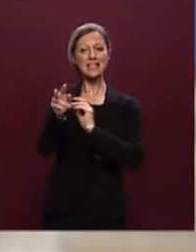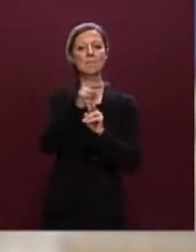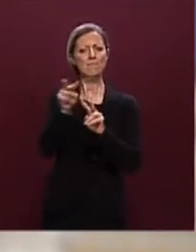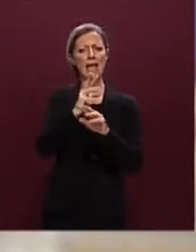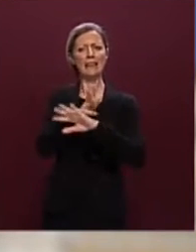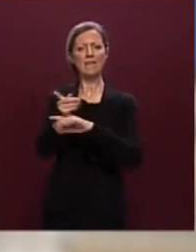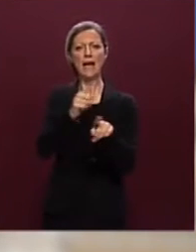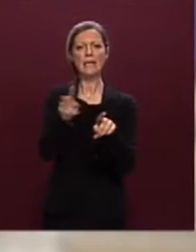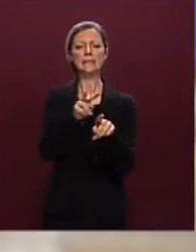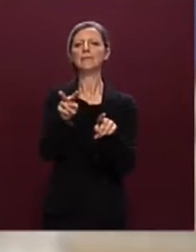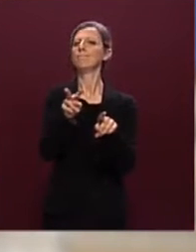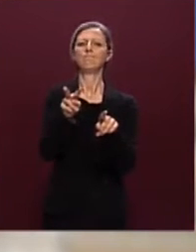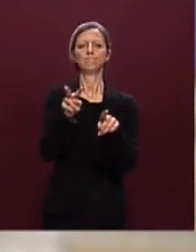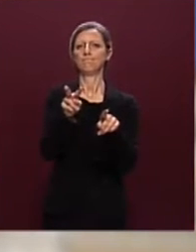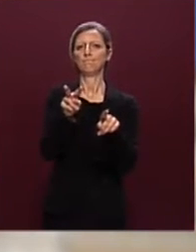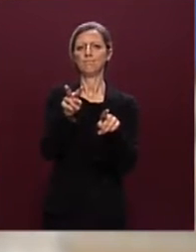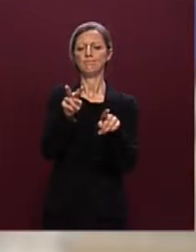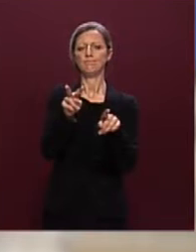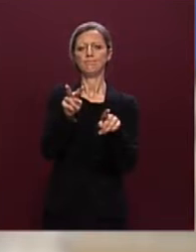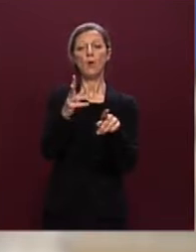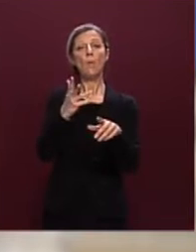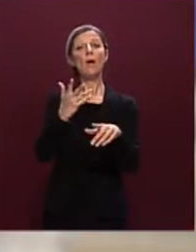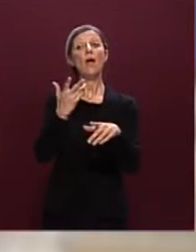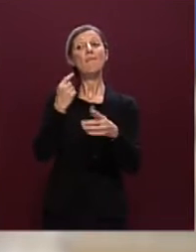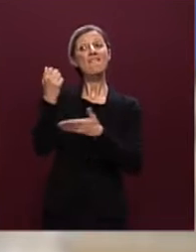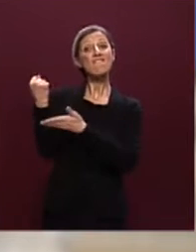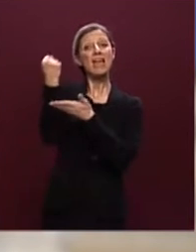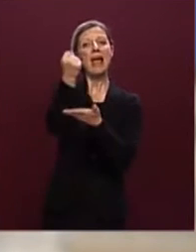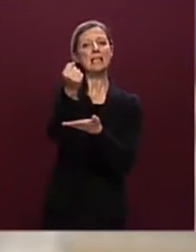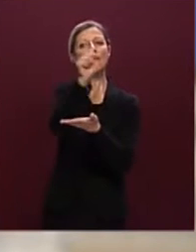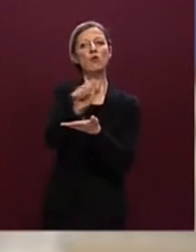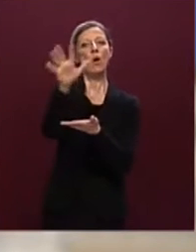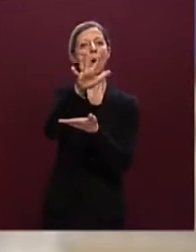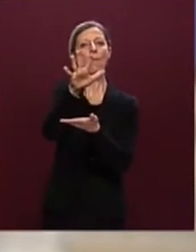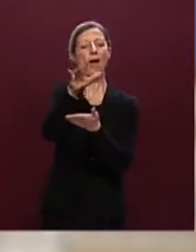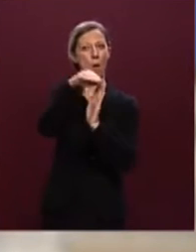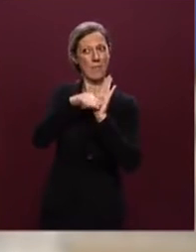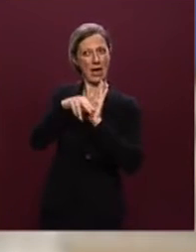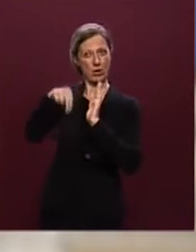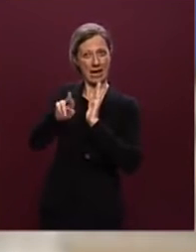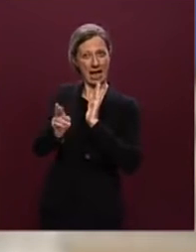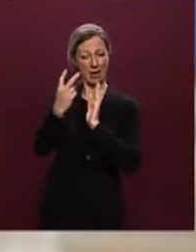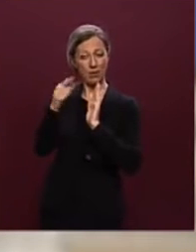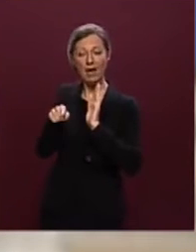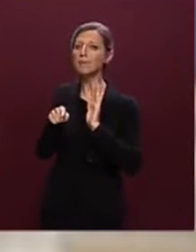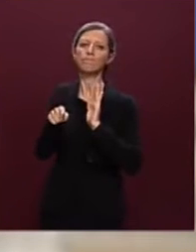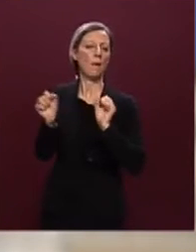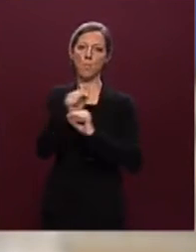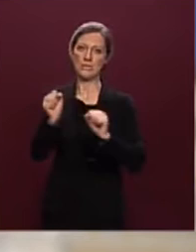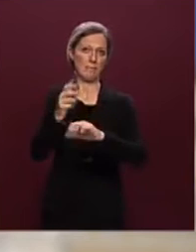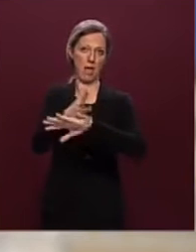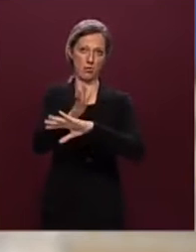possibilità di dare un accesso al finanziamento europeo del Piano Nazionale di Ripesa e Resilienza. Si è aperta un